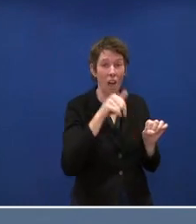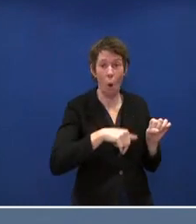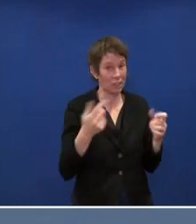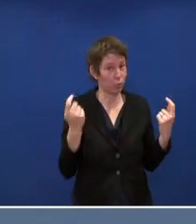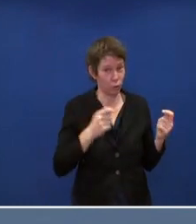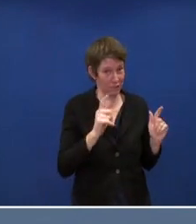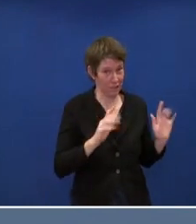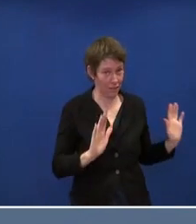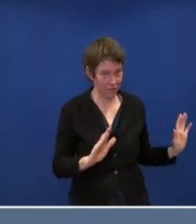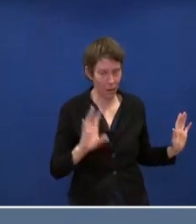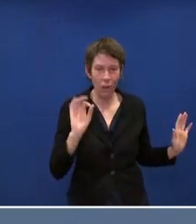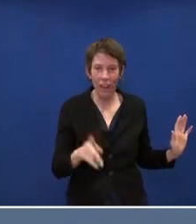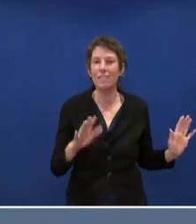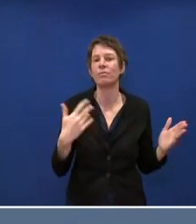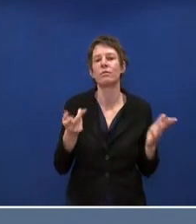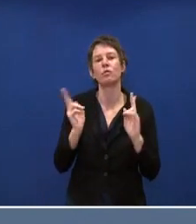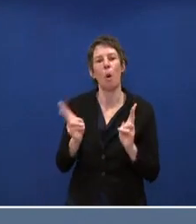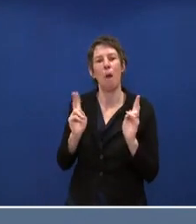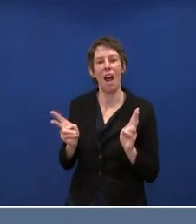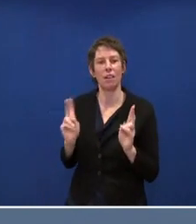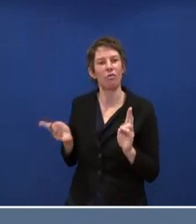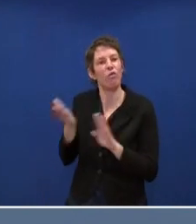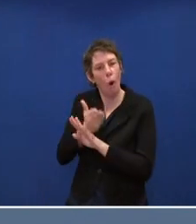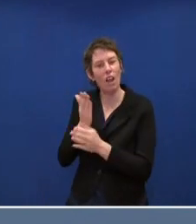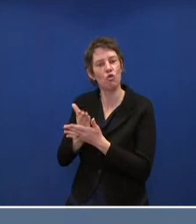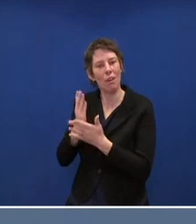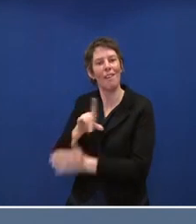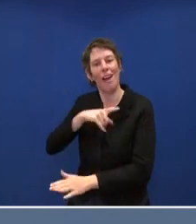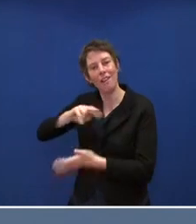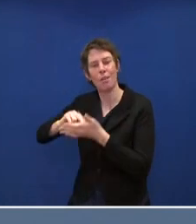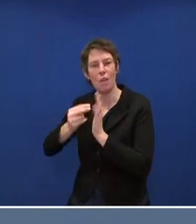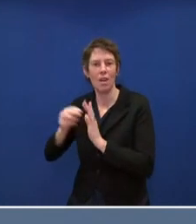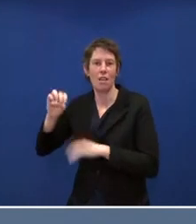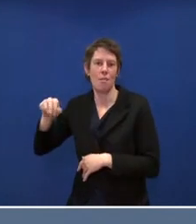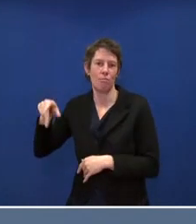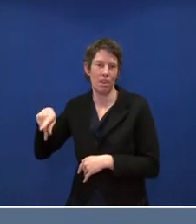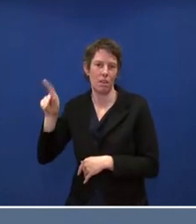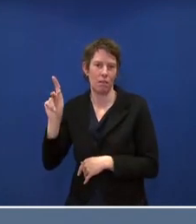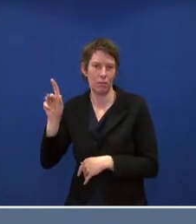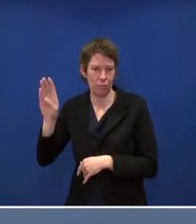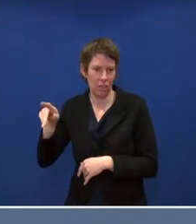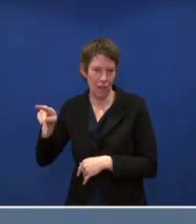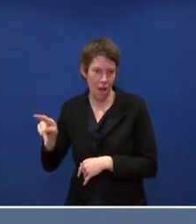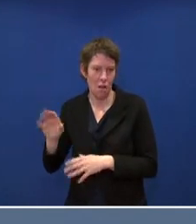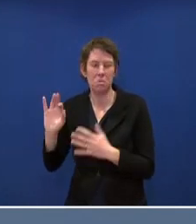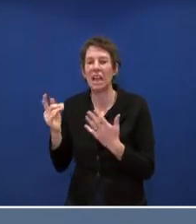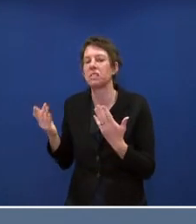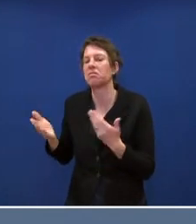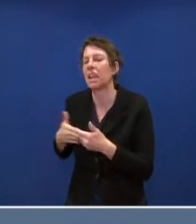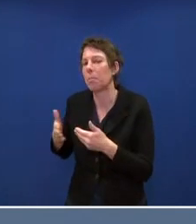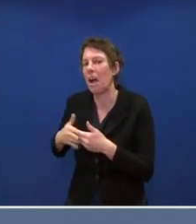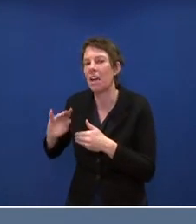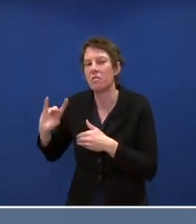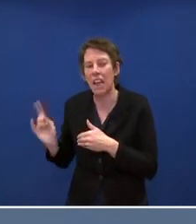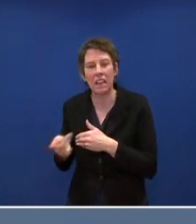keine Beschlüsse geben. Also das ist eine reguläre MPK, bei der es um alle möglichen Themen geht. Es ist nicht auszuschließen, dass am Rande die aktuelle Lage